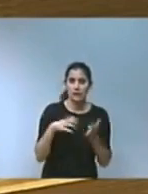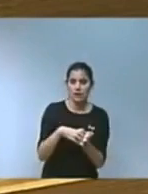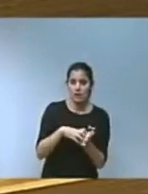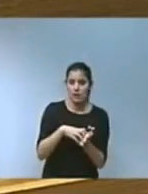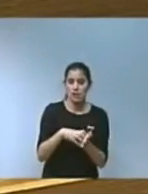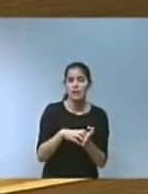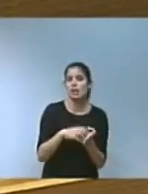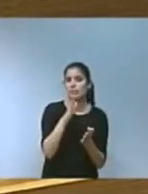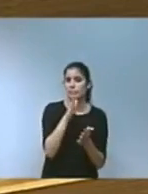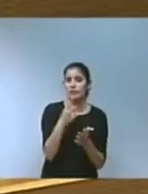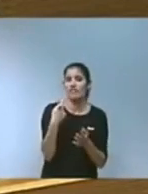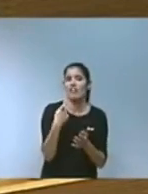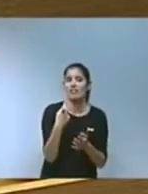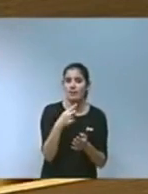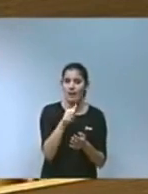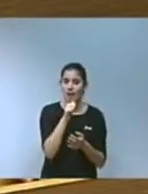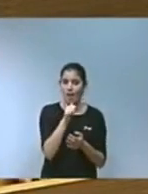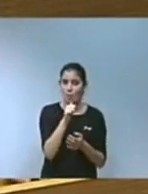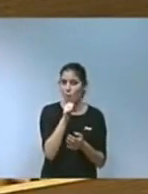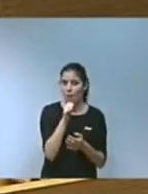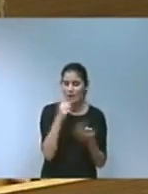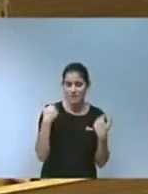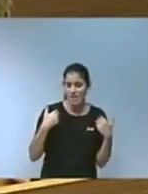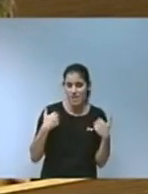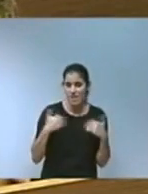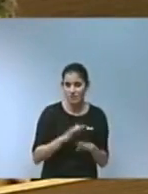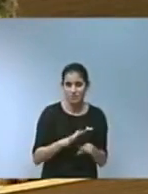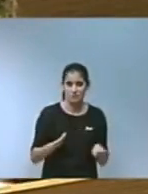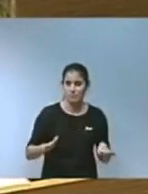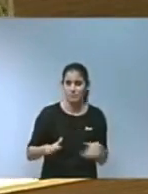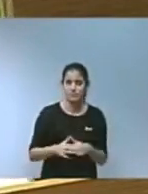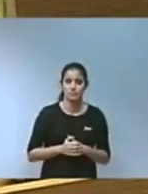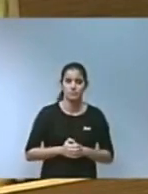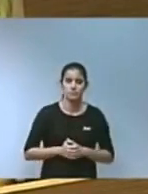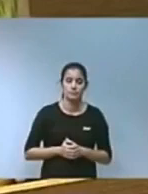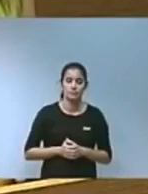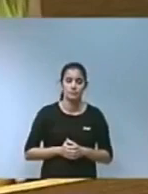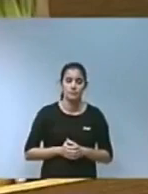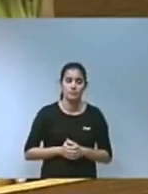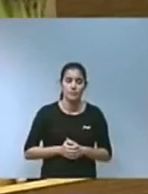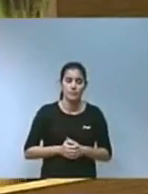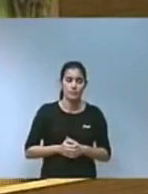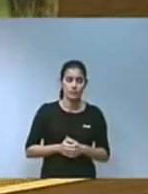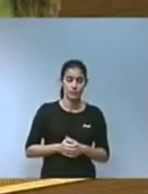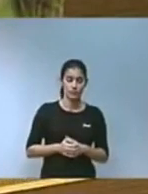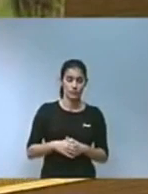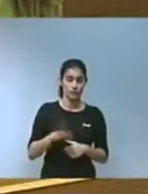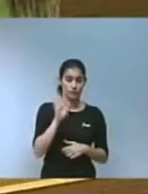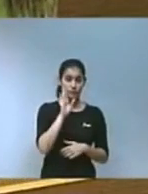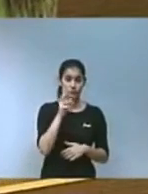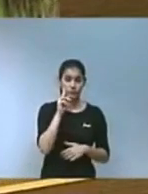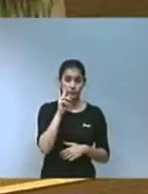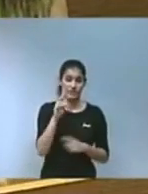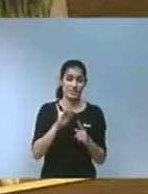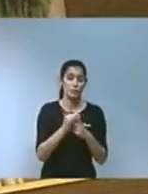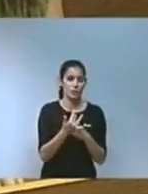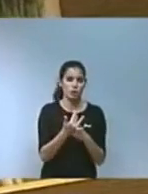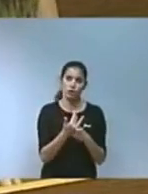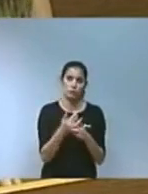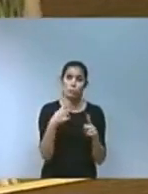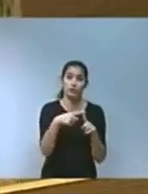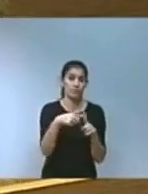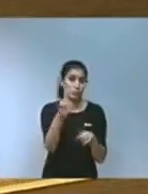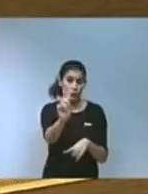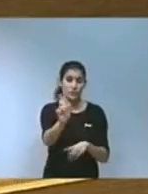d'aigua que ja no és coyuntural sinó que és la norma. Com veu, l'escenari no ajuda a l'optimisme però